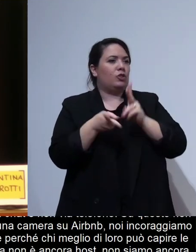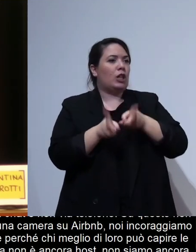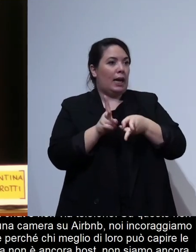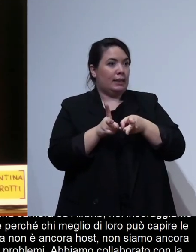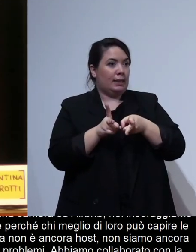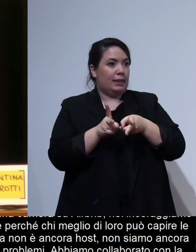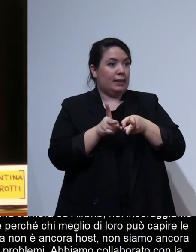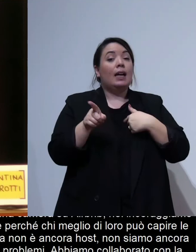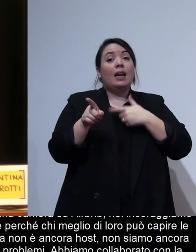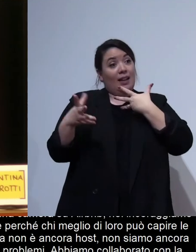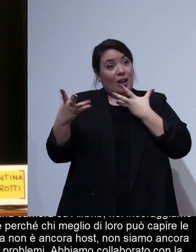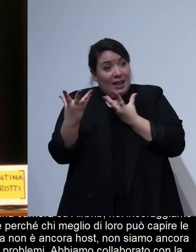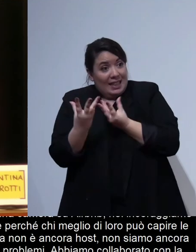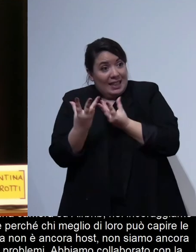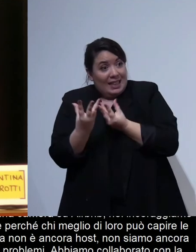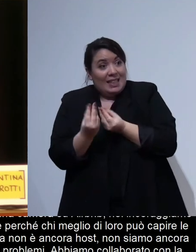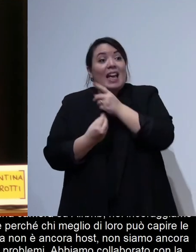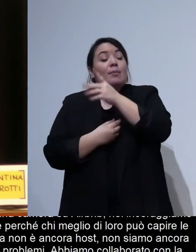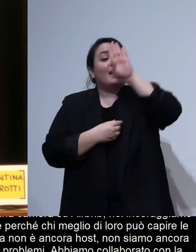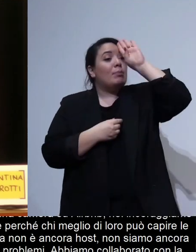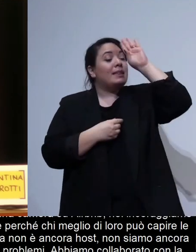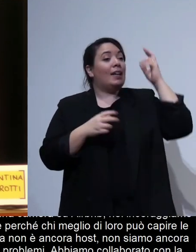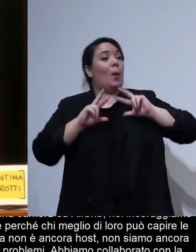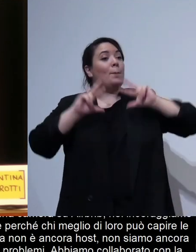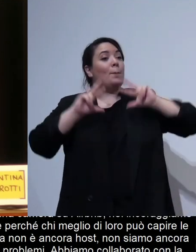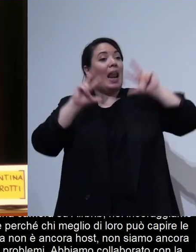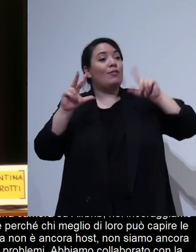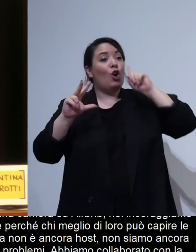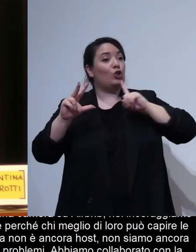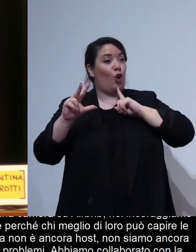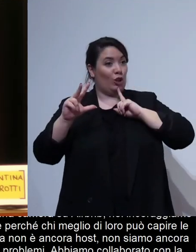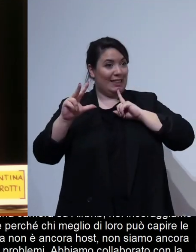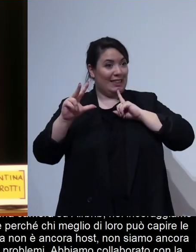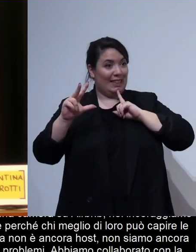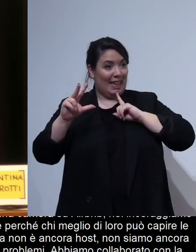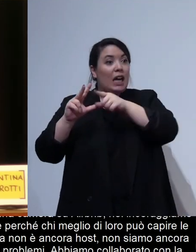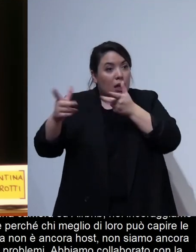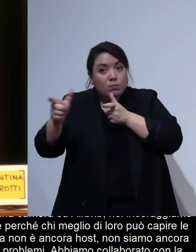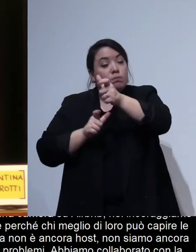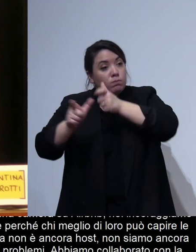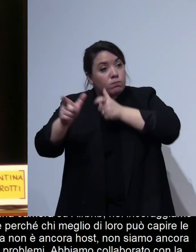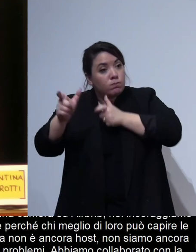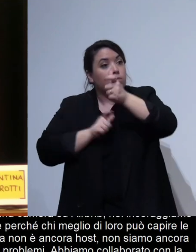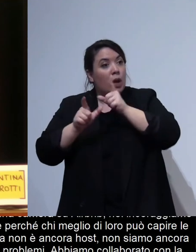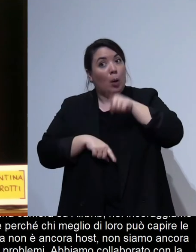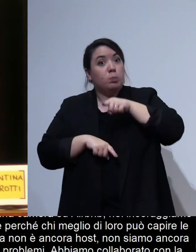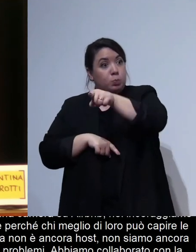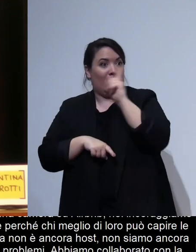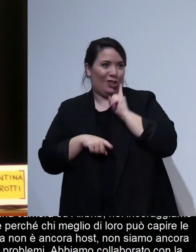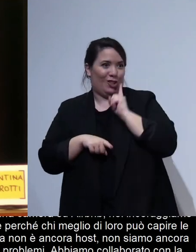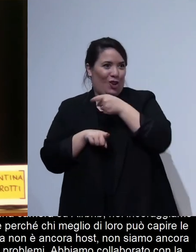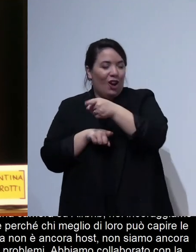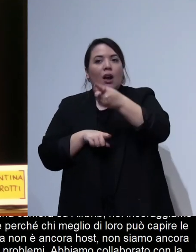nazionale di pallavolo sordi che ci ha dato un sacco di consigli che ha anche delle esperienze